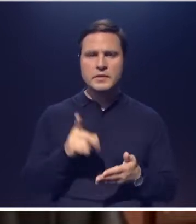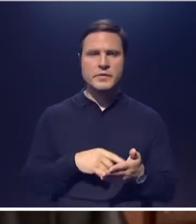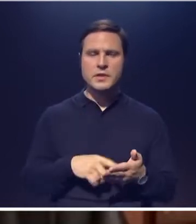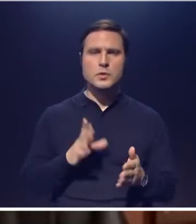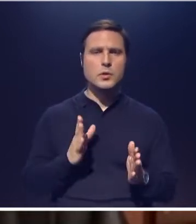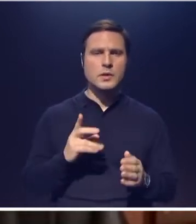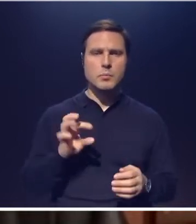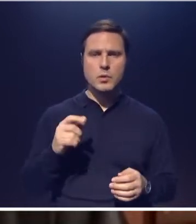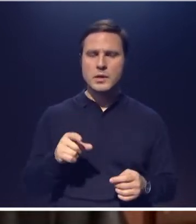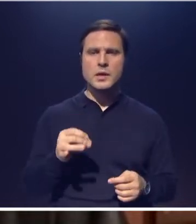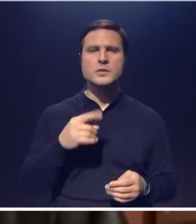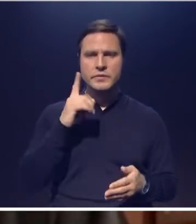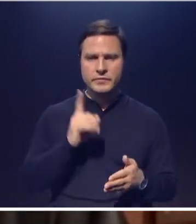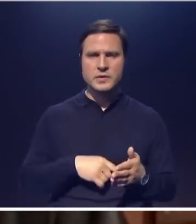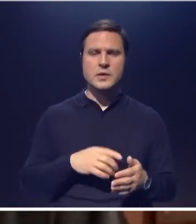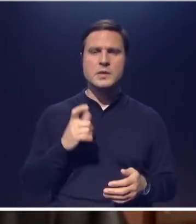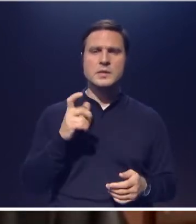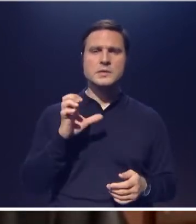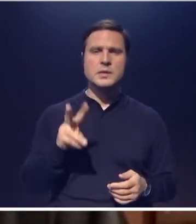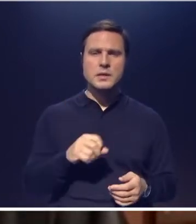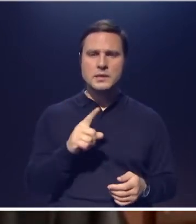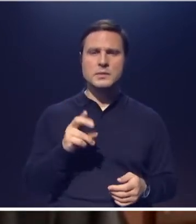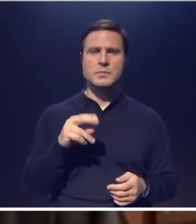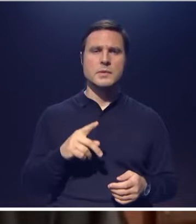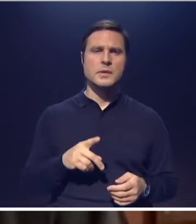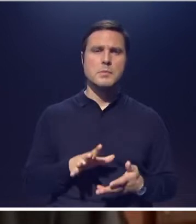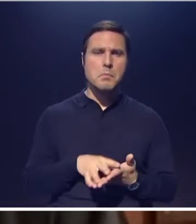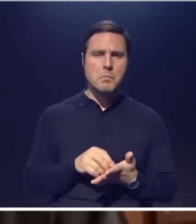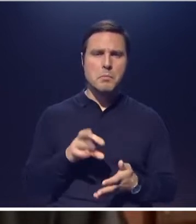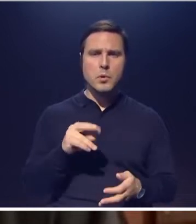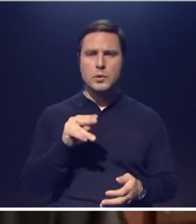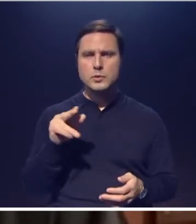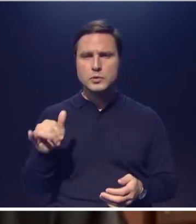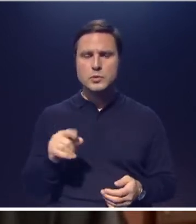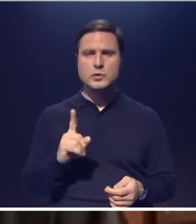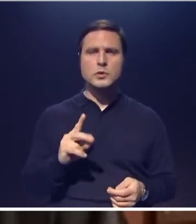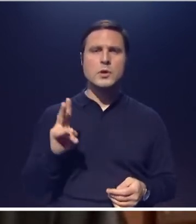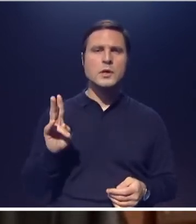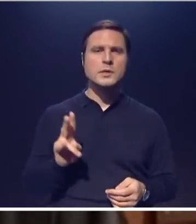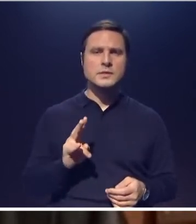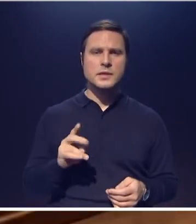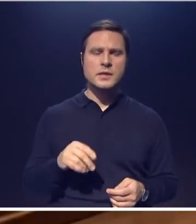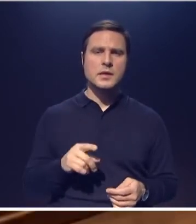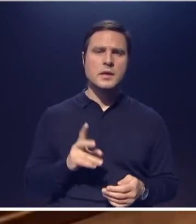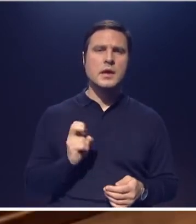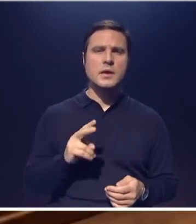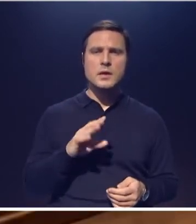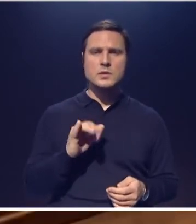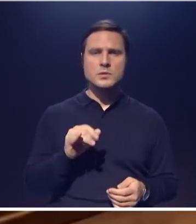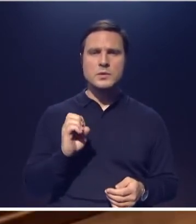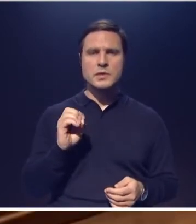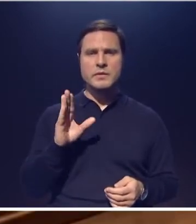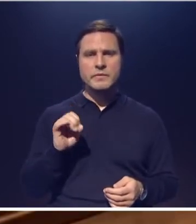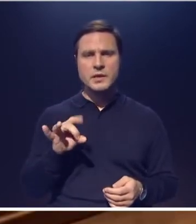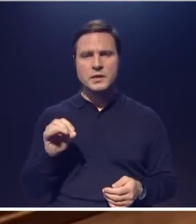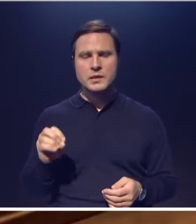дьявола, но они верят еще в сглаз, в порчу и в то, что церковь оценит как суеверие. Но, во-первых,